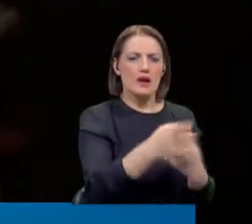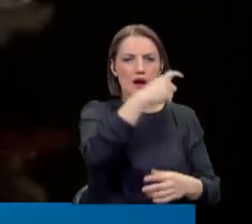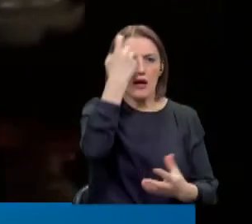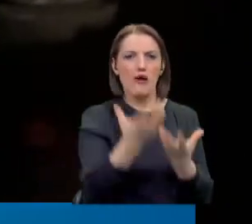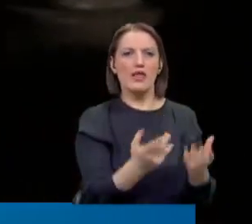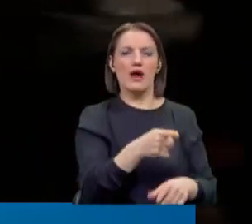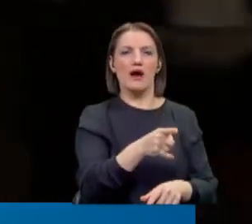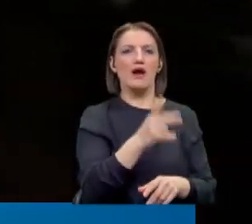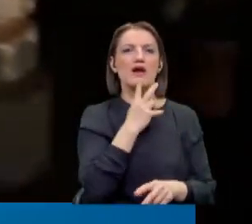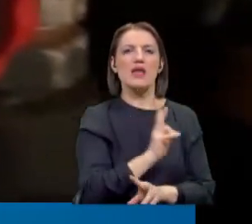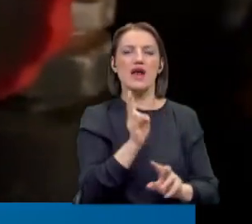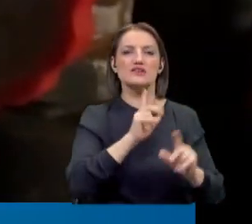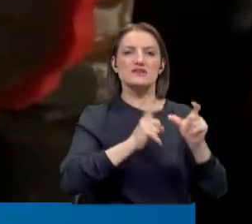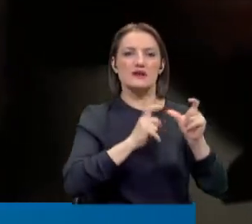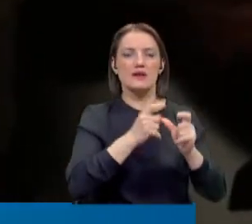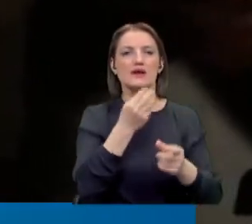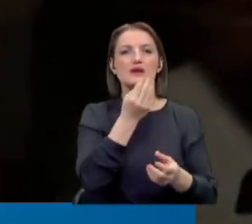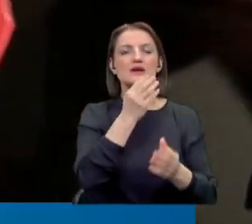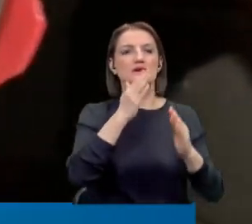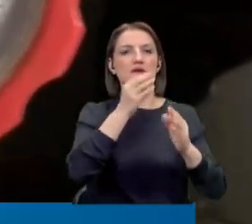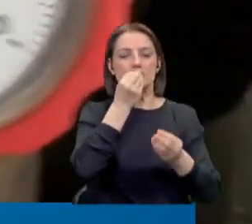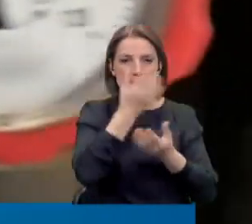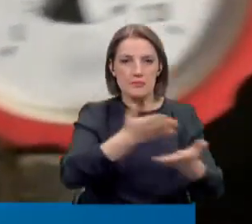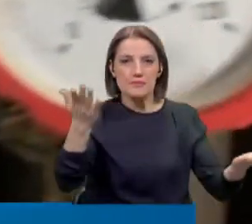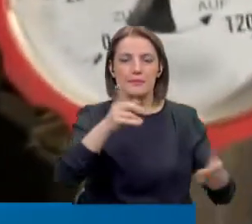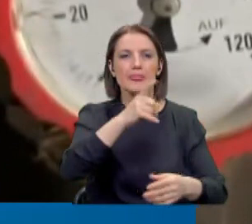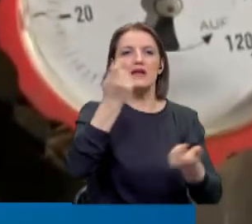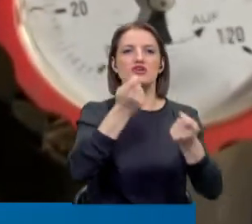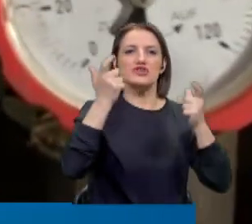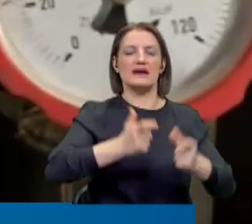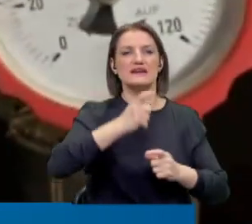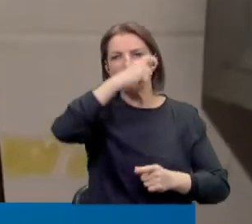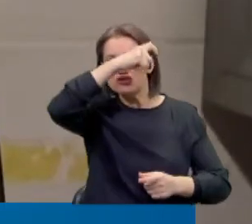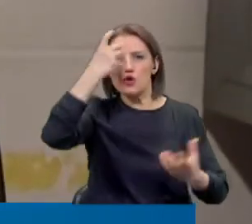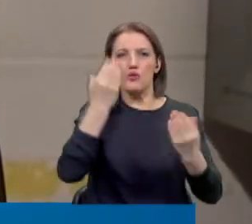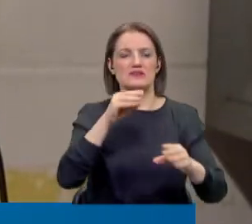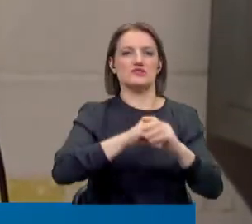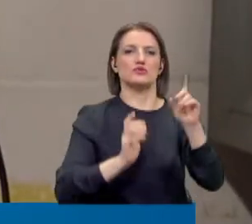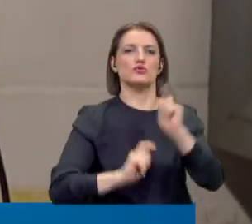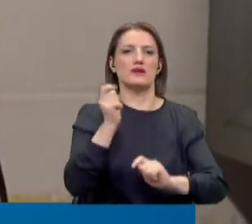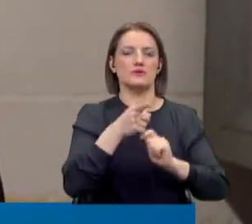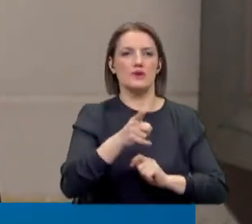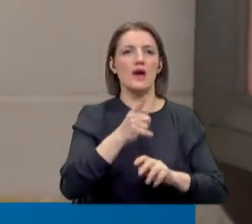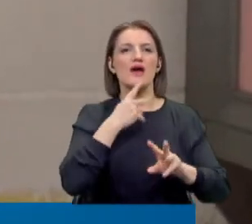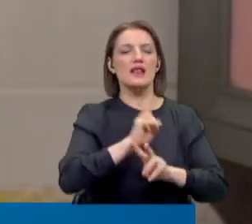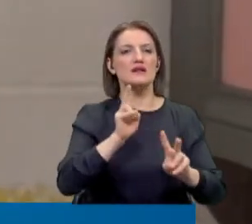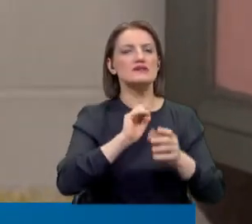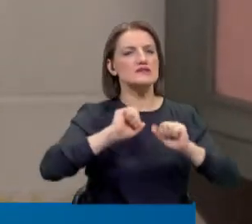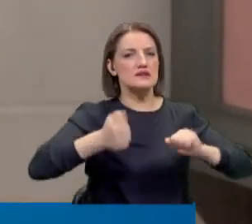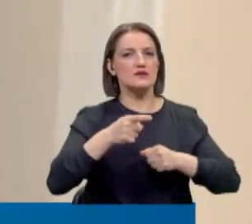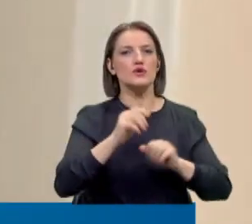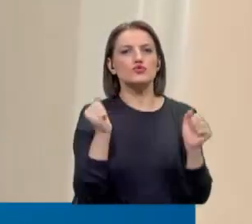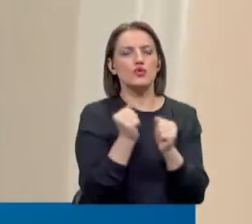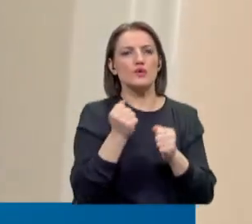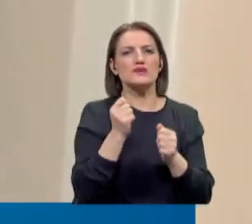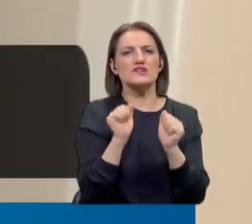enerji santralleri dışında serak, konut ve iş yerlerinin ısıtılması için de kullanılıyor. Ancak enerji sıkıntısı soğuk kış